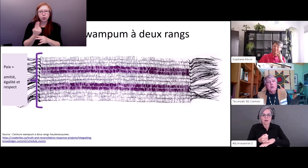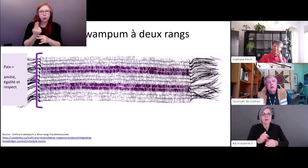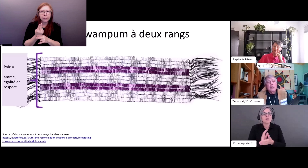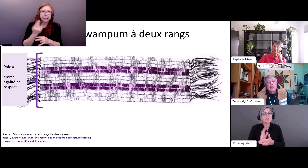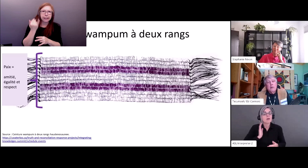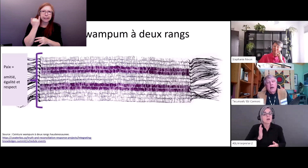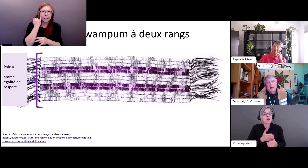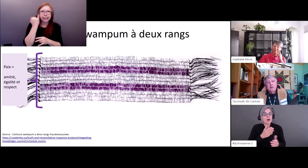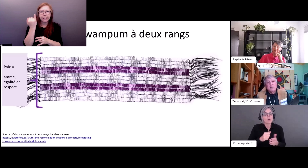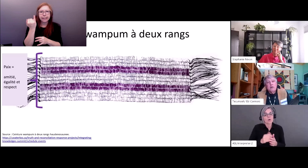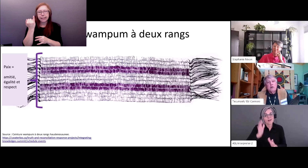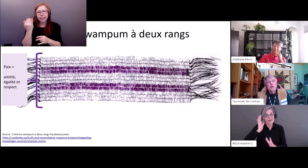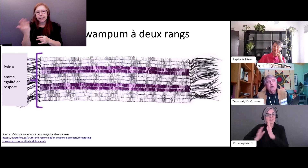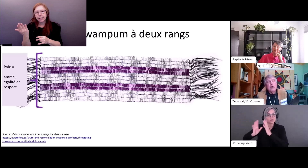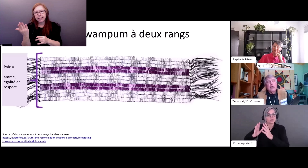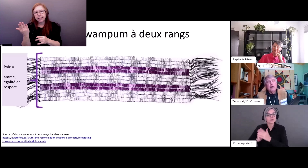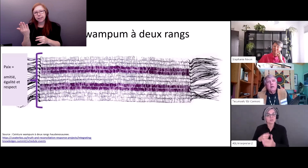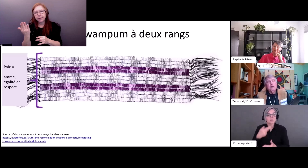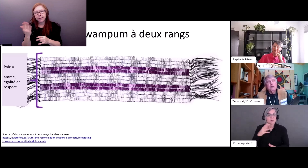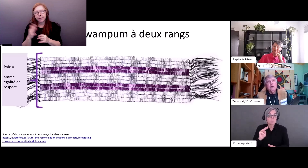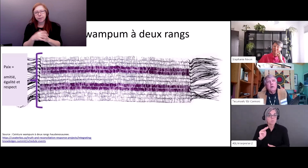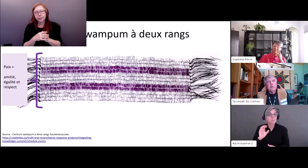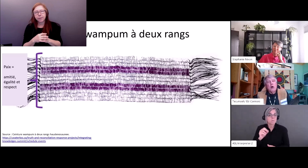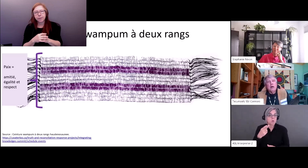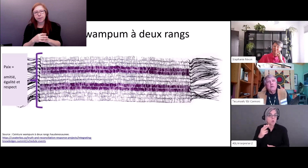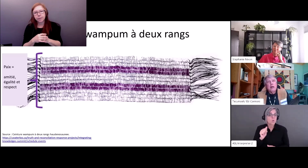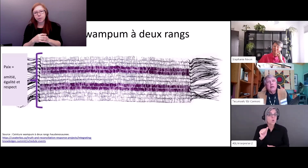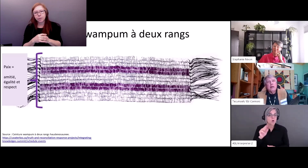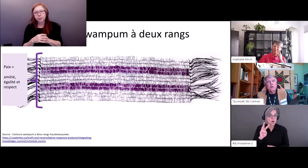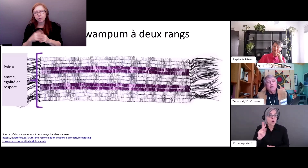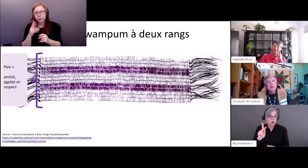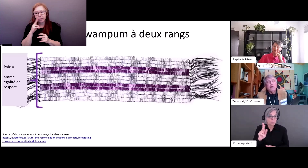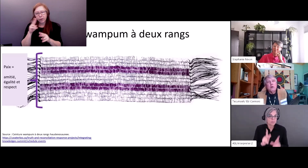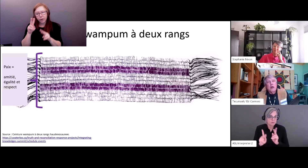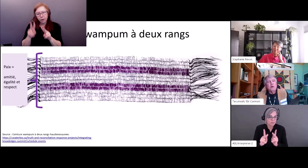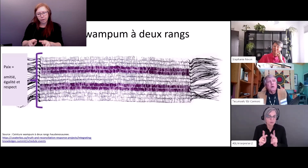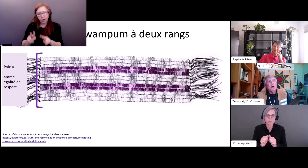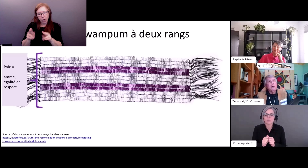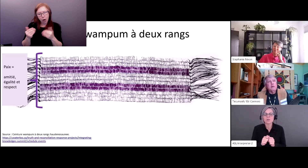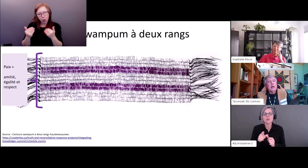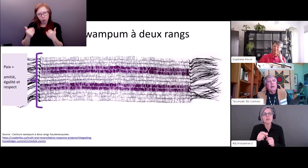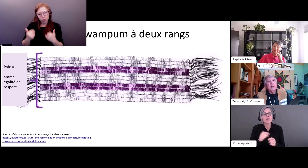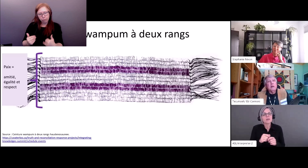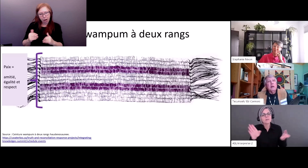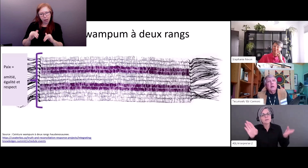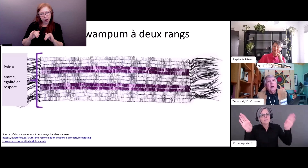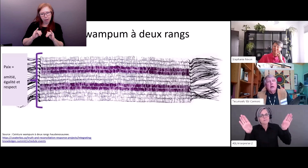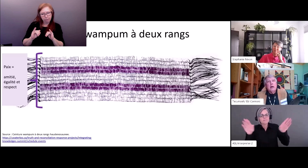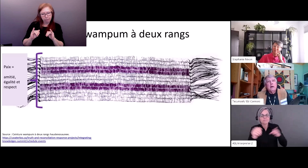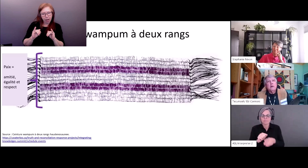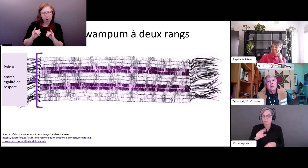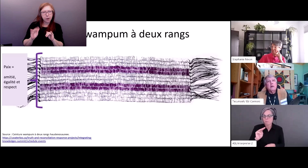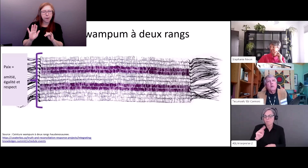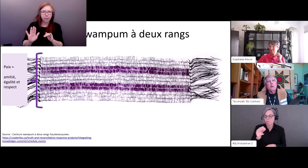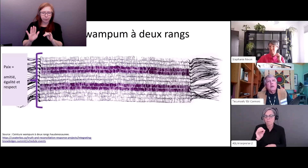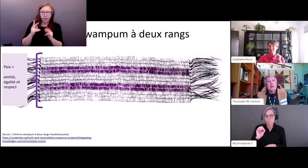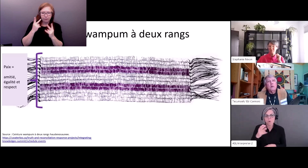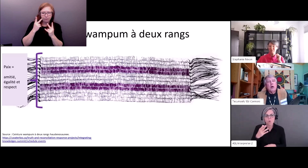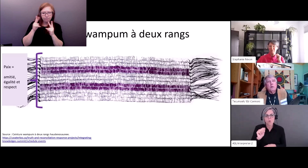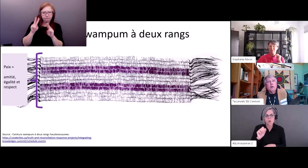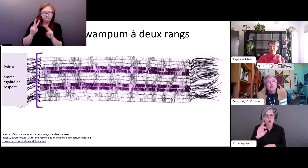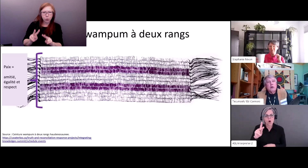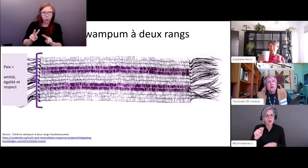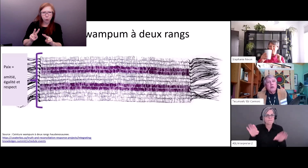coulons qui sont arrivés mes ancêtres les Mohawks dans la vallée Mohawks à proximité de l'état de New York